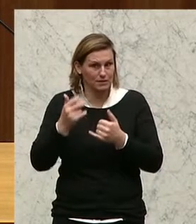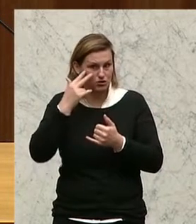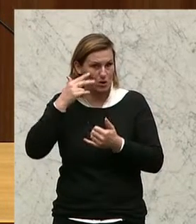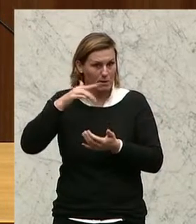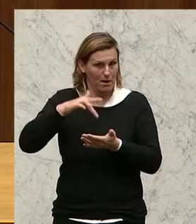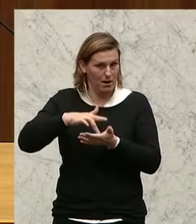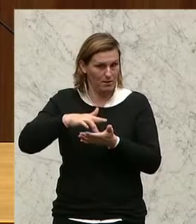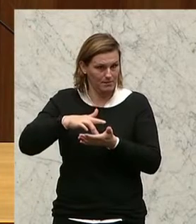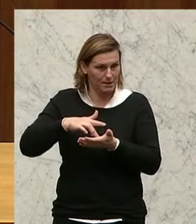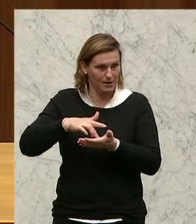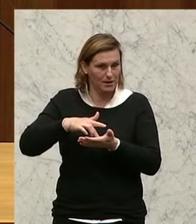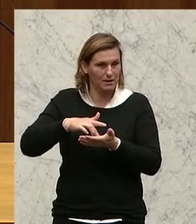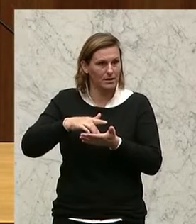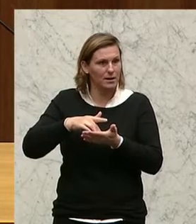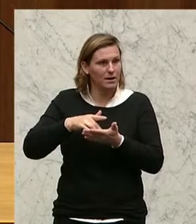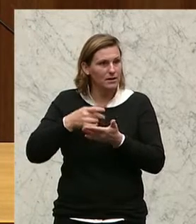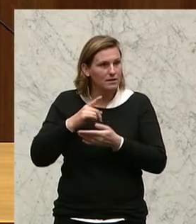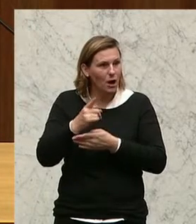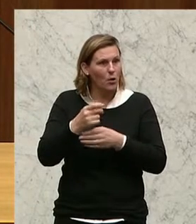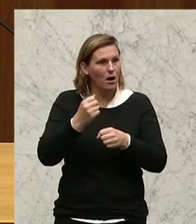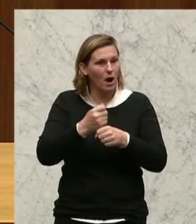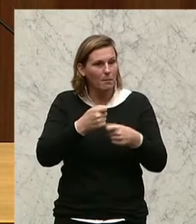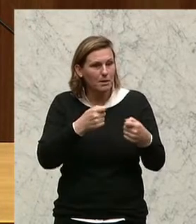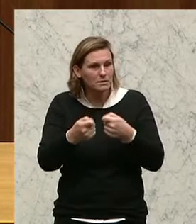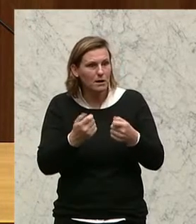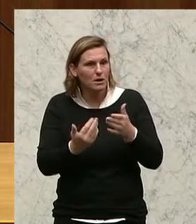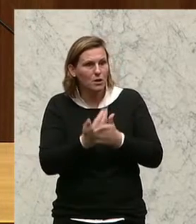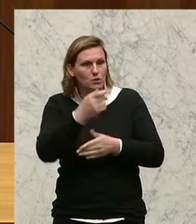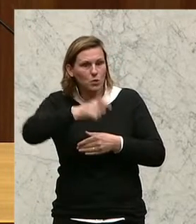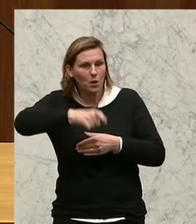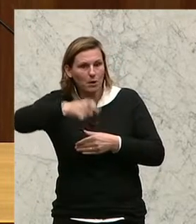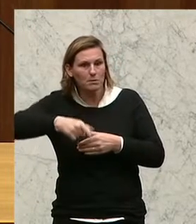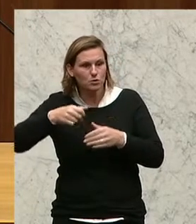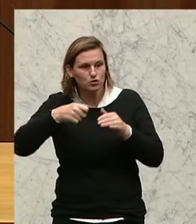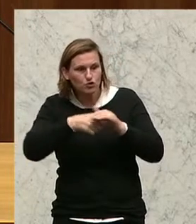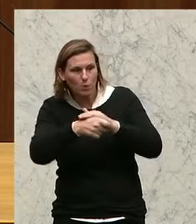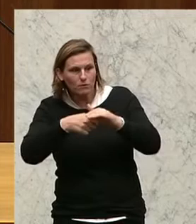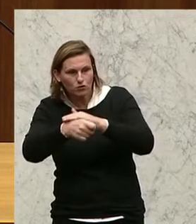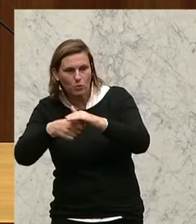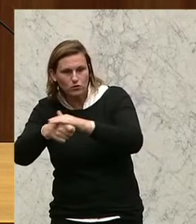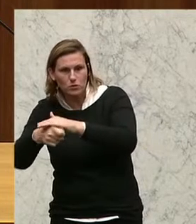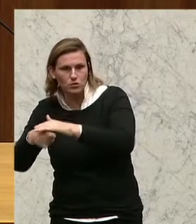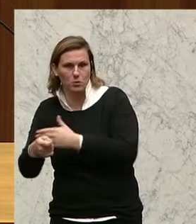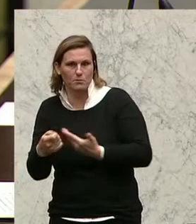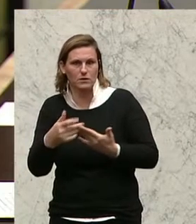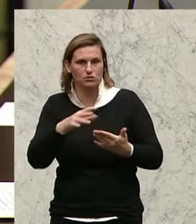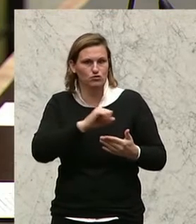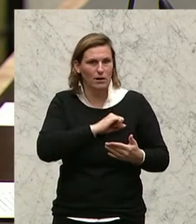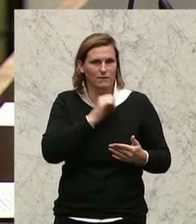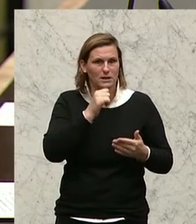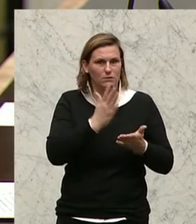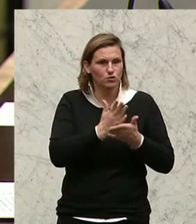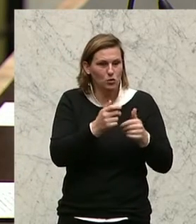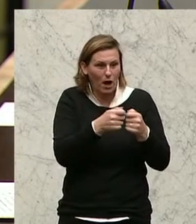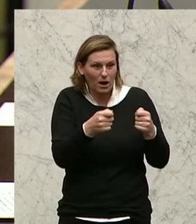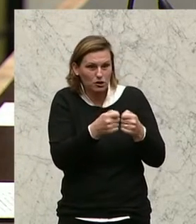versuchen hier permanent unseren Arbeitsmarkt mit neuen Menschen hier anzustopfen. Und das funktioniert einfach nicht, weil er ja ohnehin schon